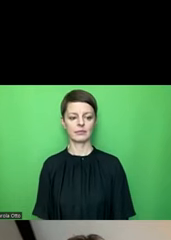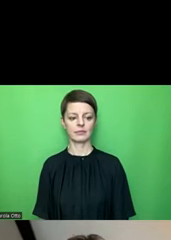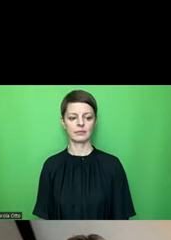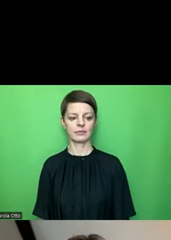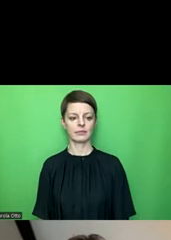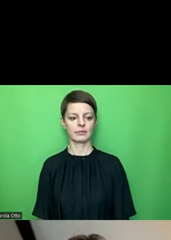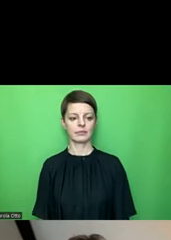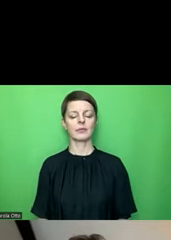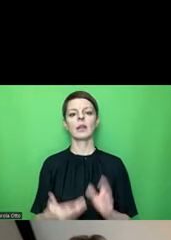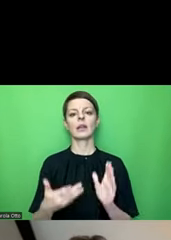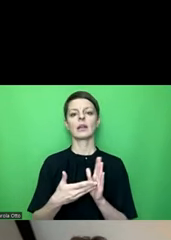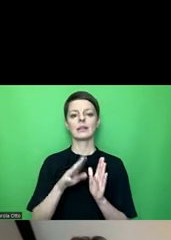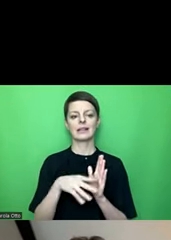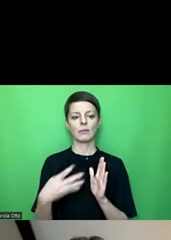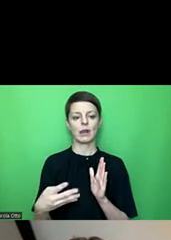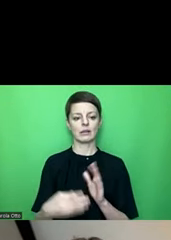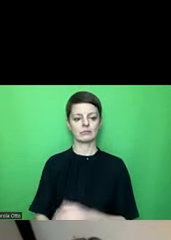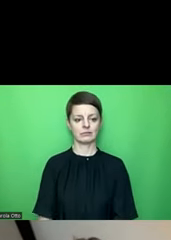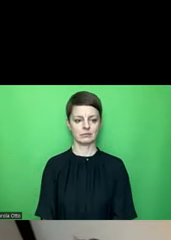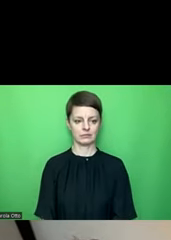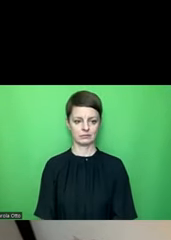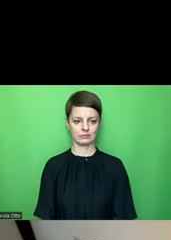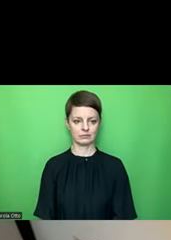Tabsch, Testtabelle, erweiterte Check, erweiterte,